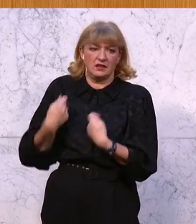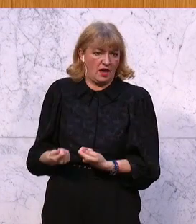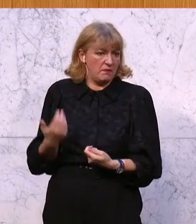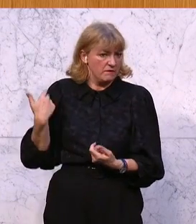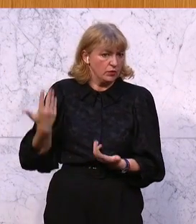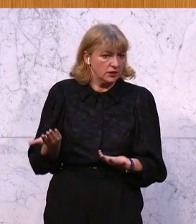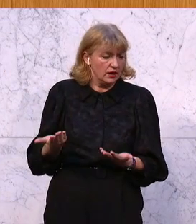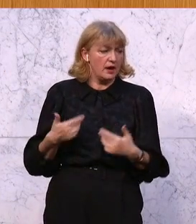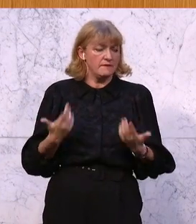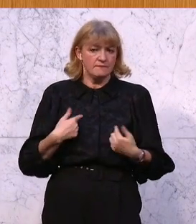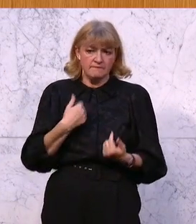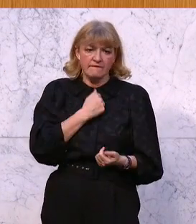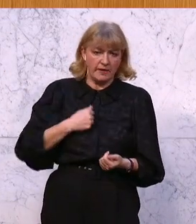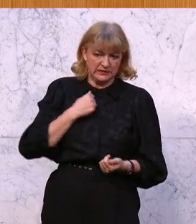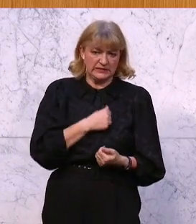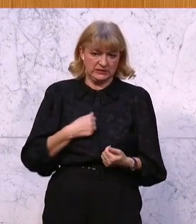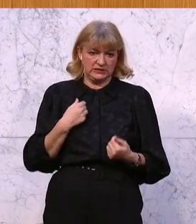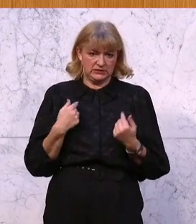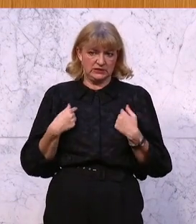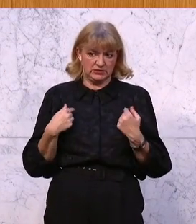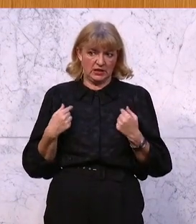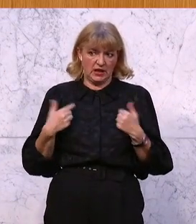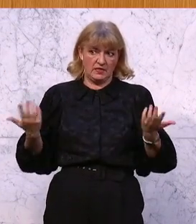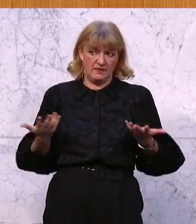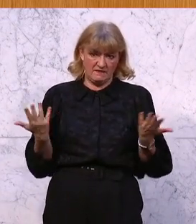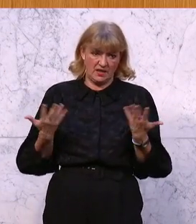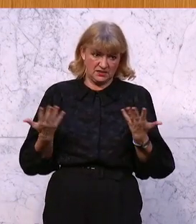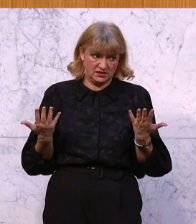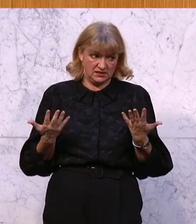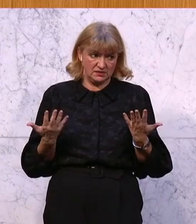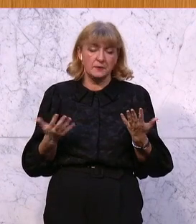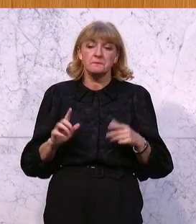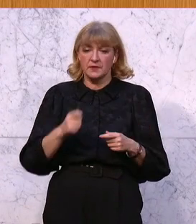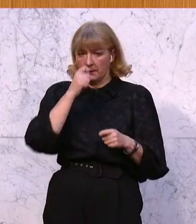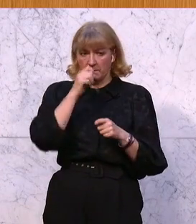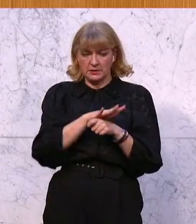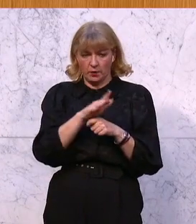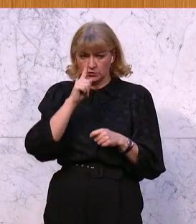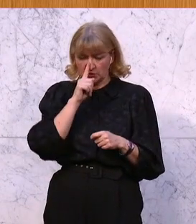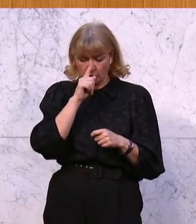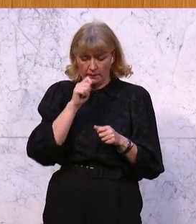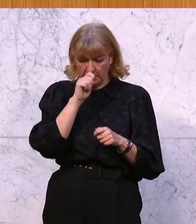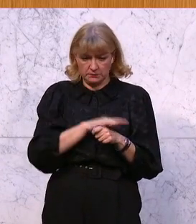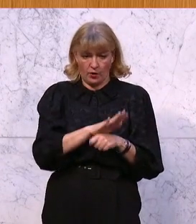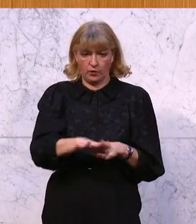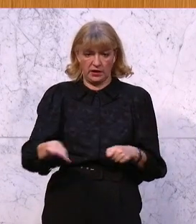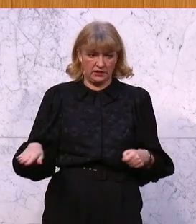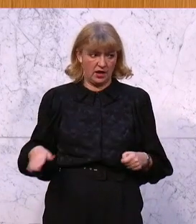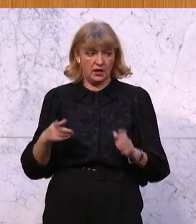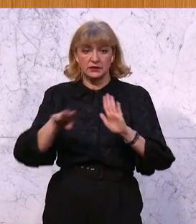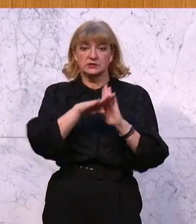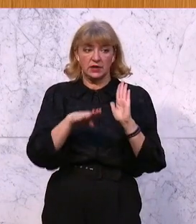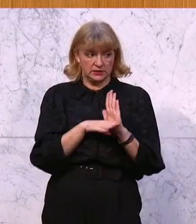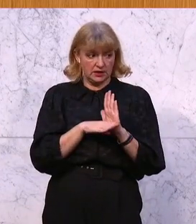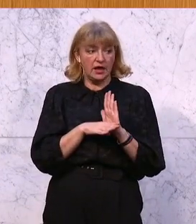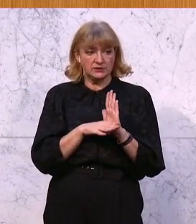ist, dass zwar der Missbrauch, der sexuelle Missbrauch von Kindern im Gesetz